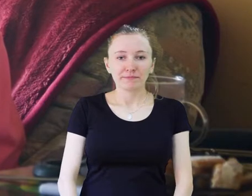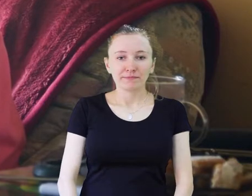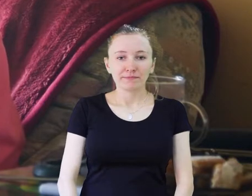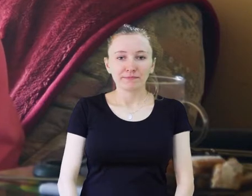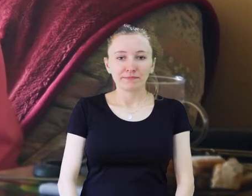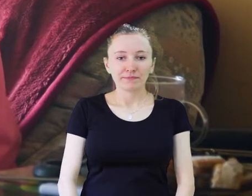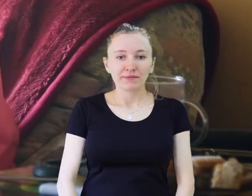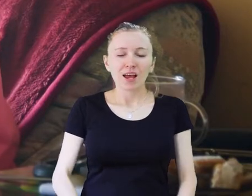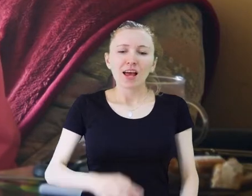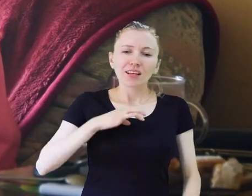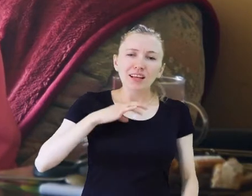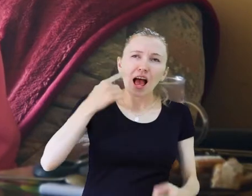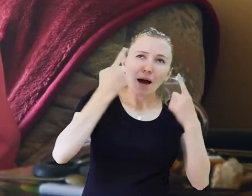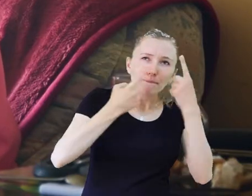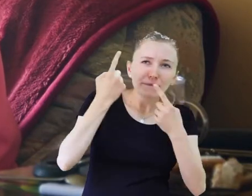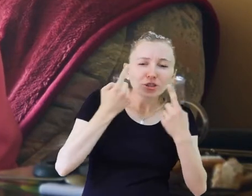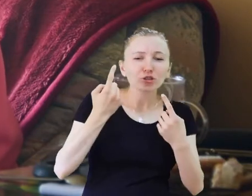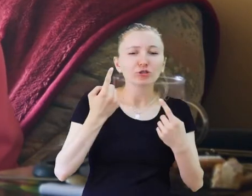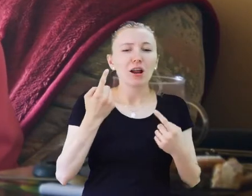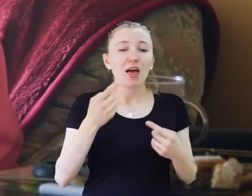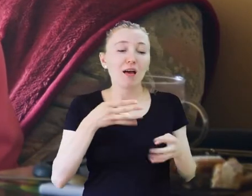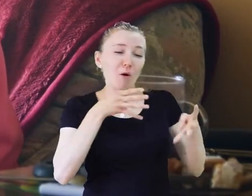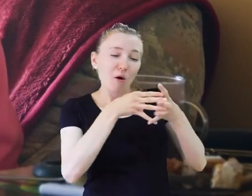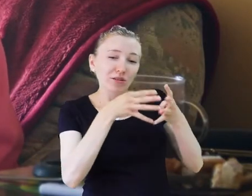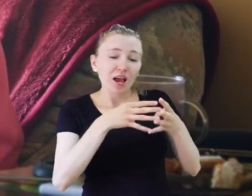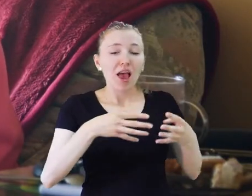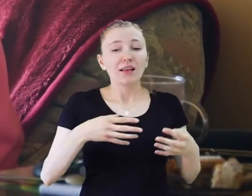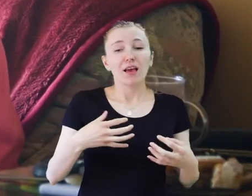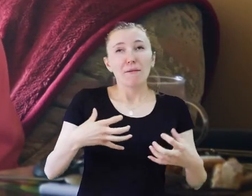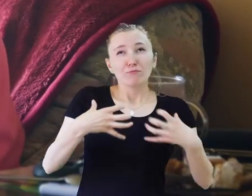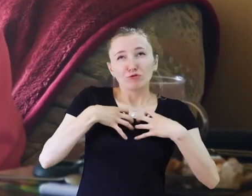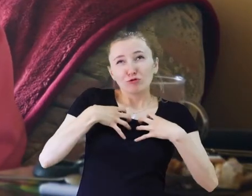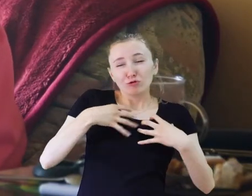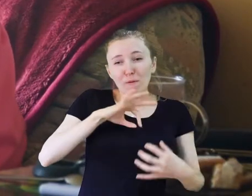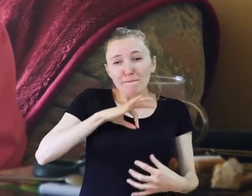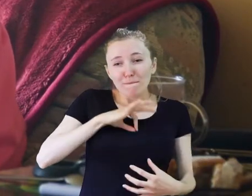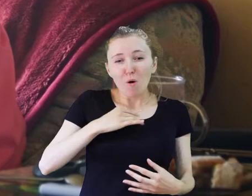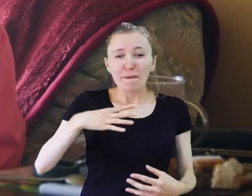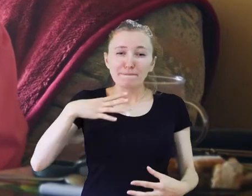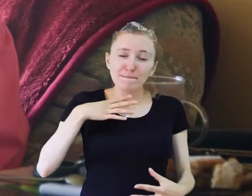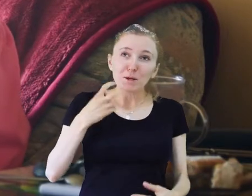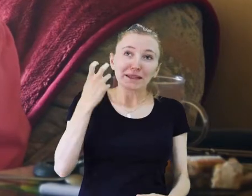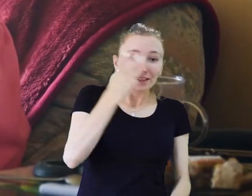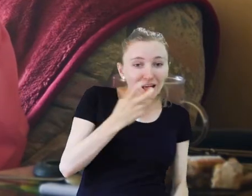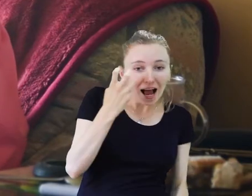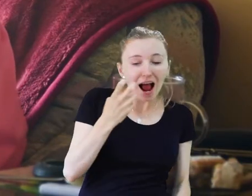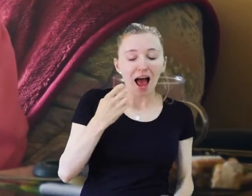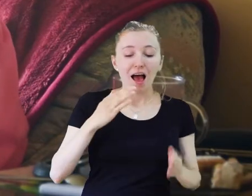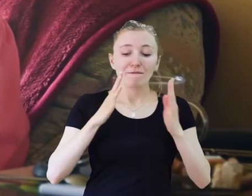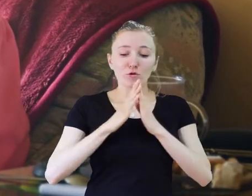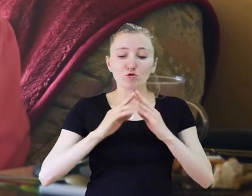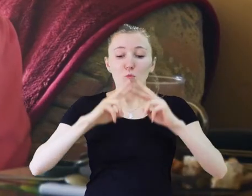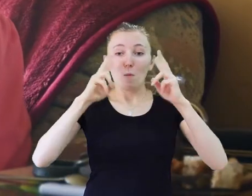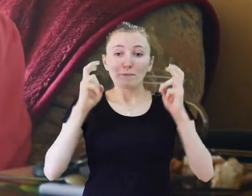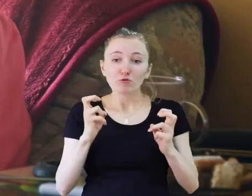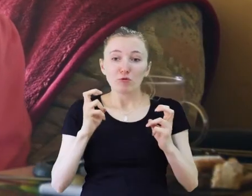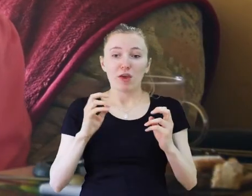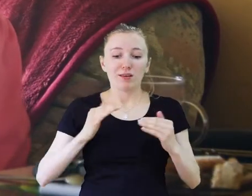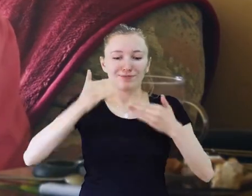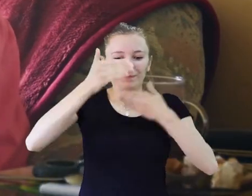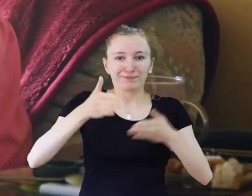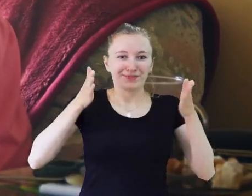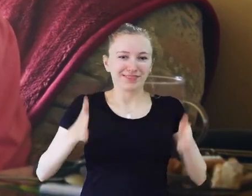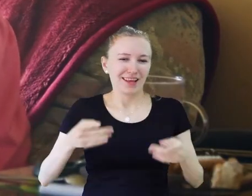upłynęło. Ja przynajmniej oceniam, że kolorowo. Bo nie było tego